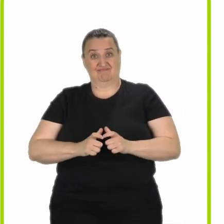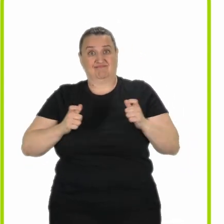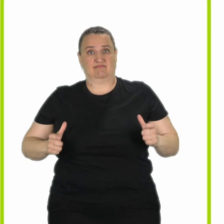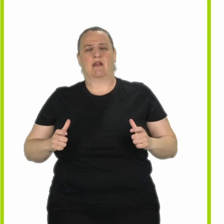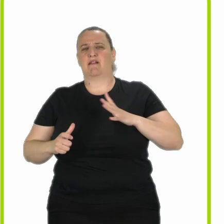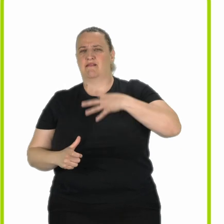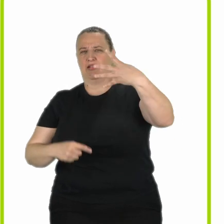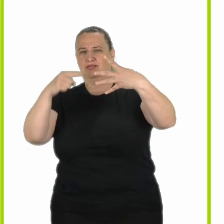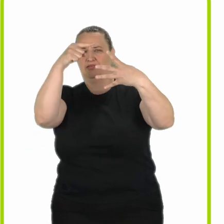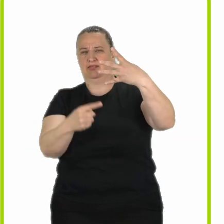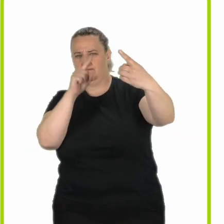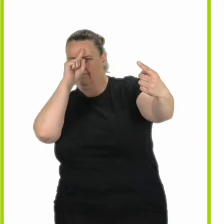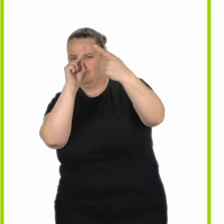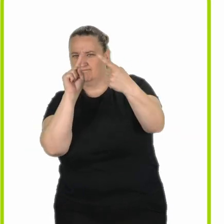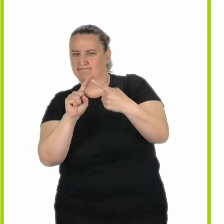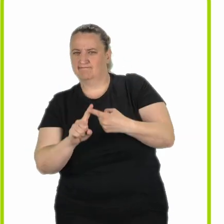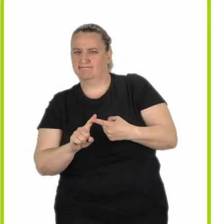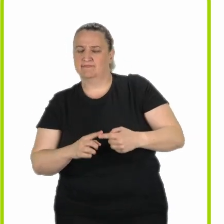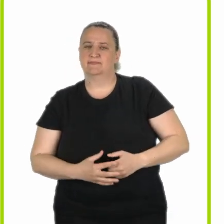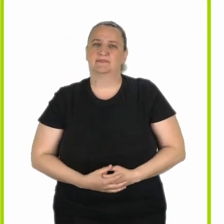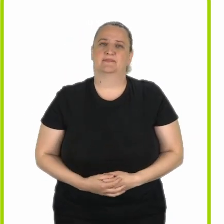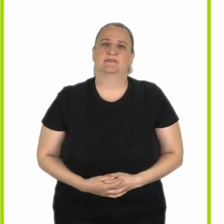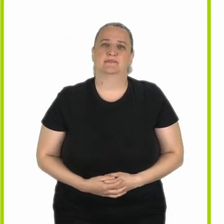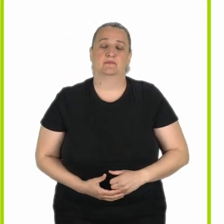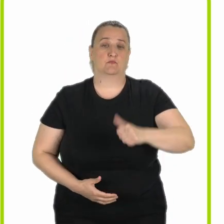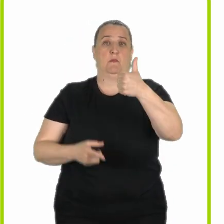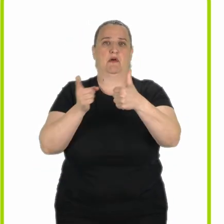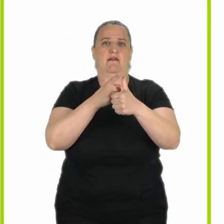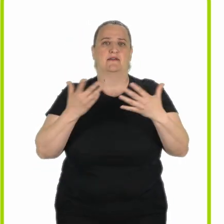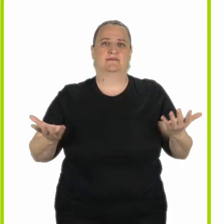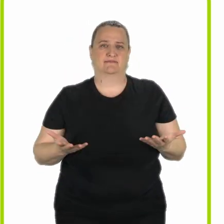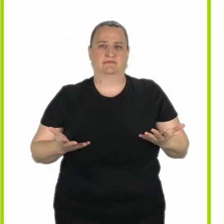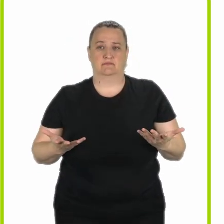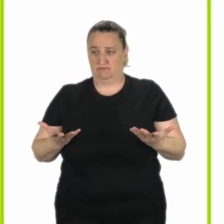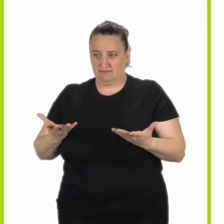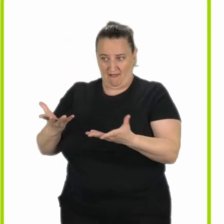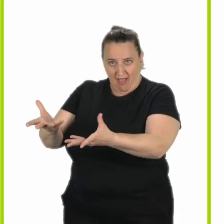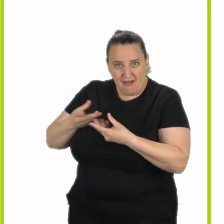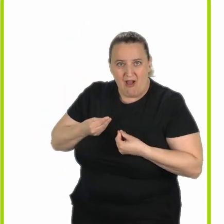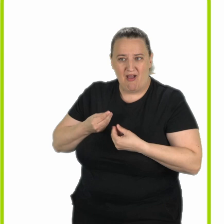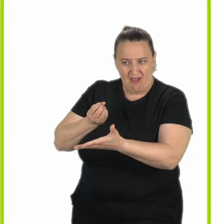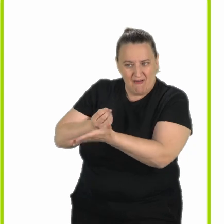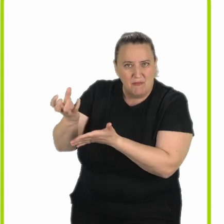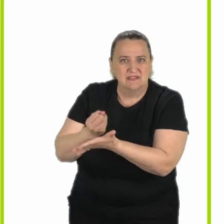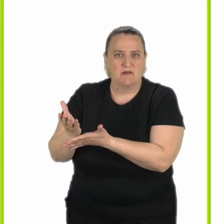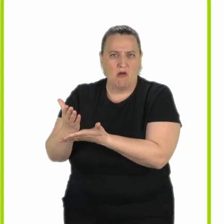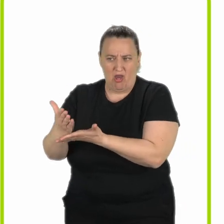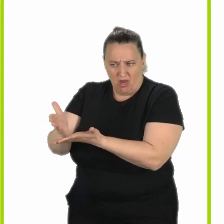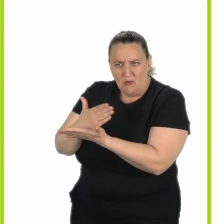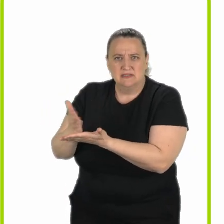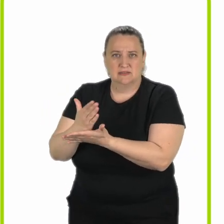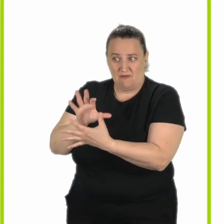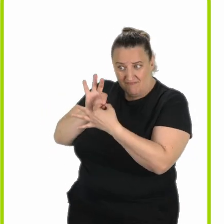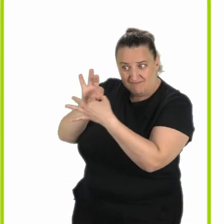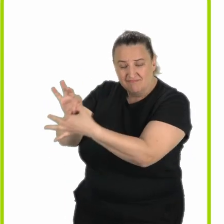départemental de l'autonomie répond à quatre missions. La garantie d'un accueil, d'une information, d'une orientation